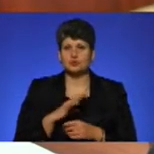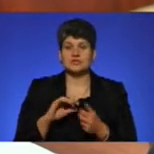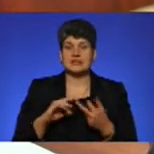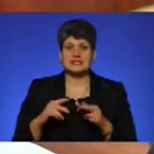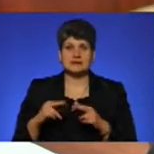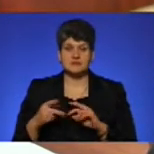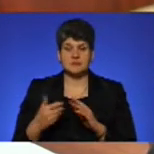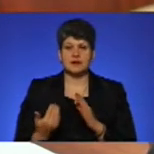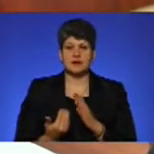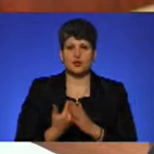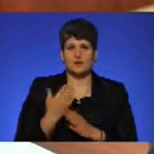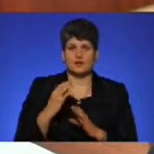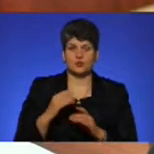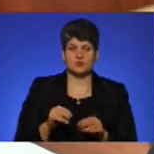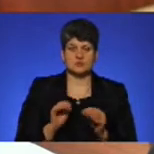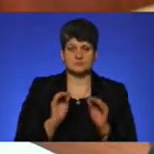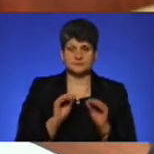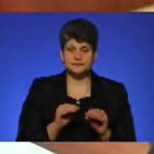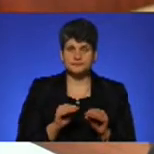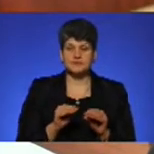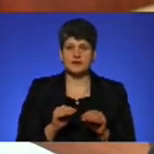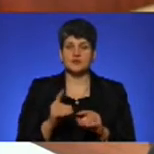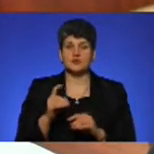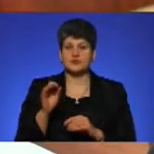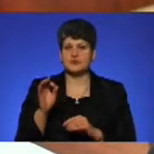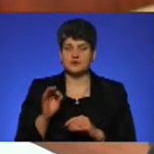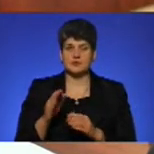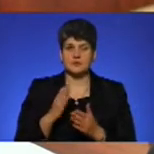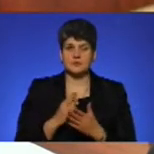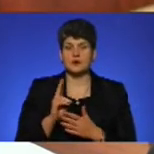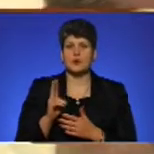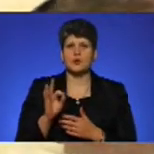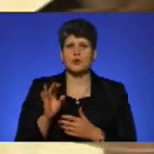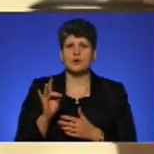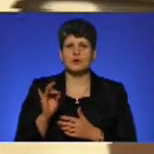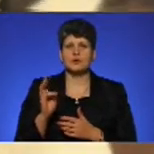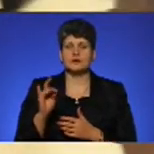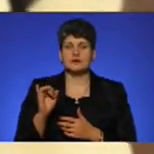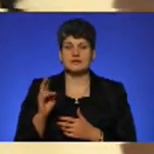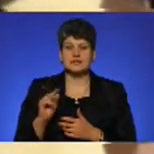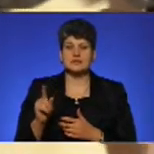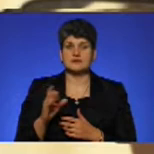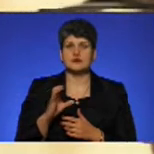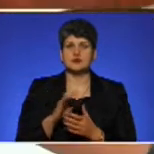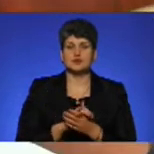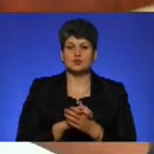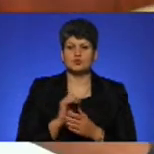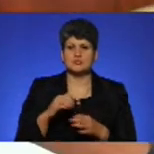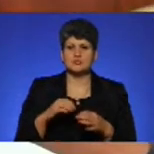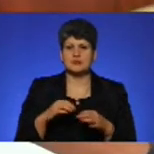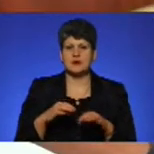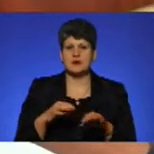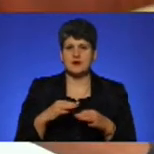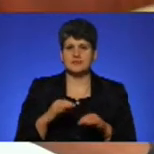та на нові автобуси. 100-відсотково укомплектовані автобуси корнець стилю, ФОП присяжний, Союз авто та РЕМ